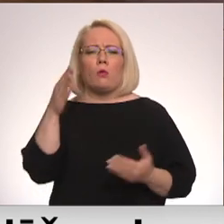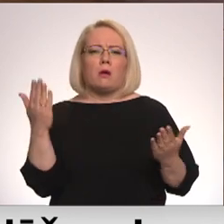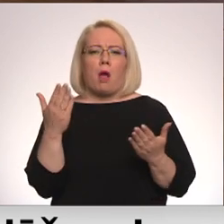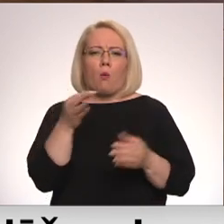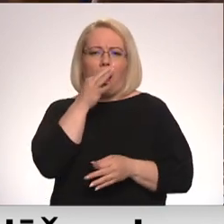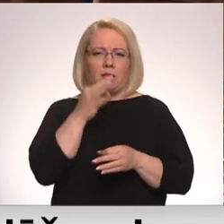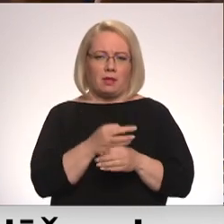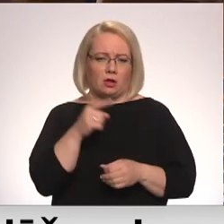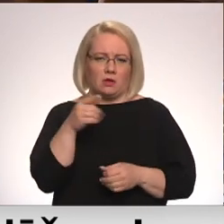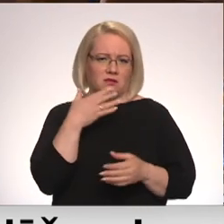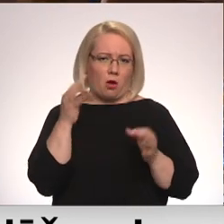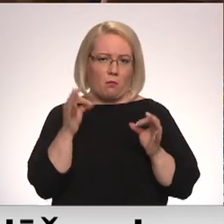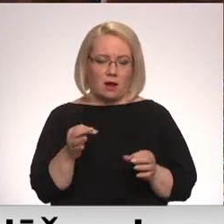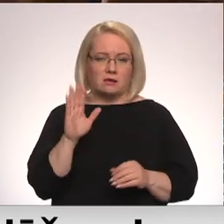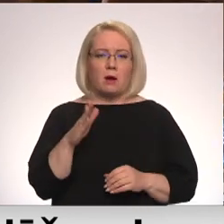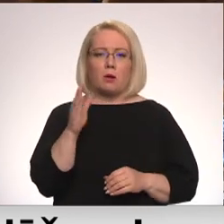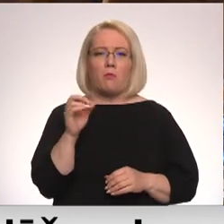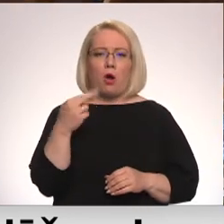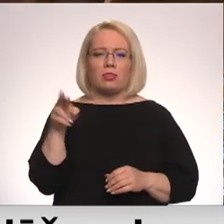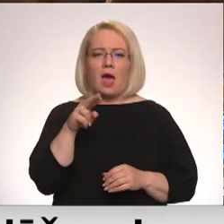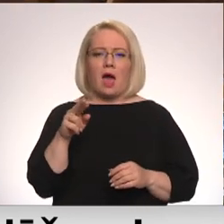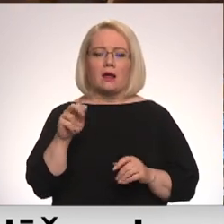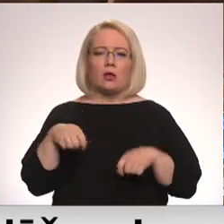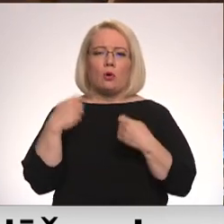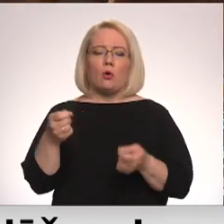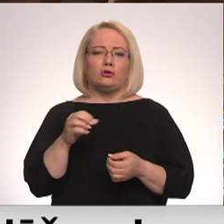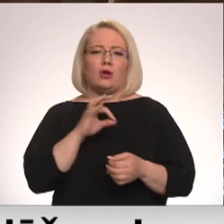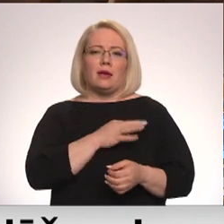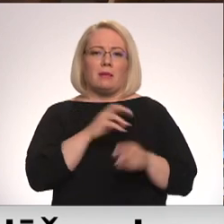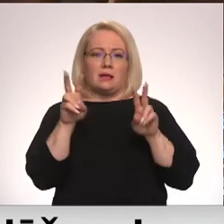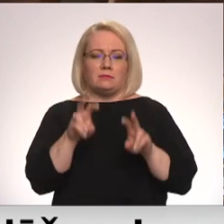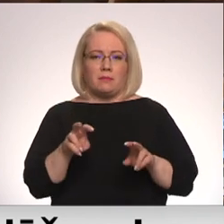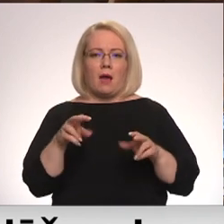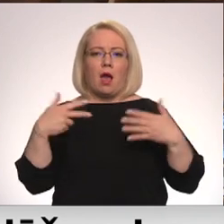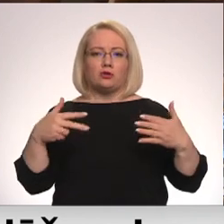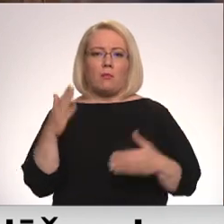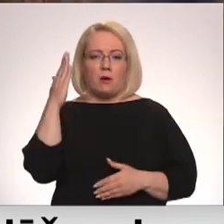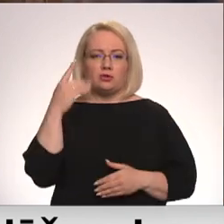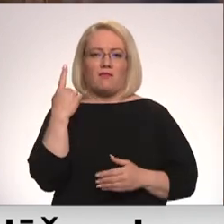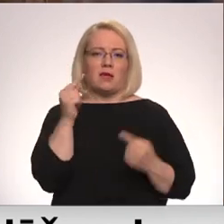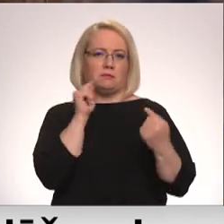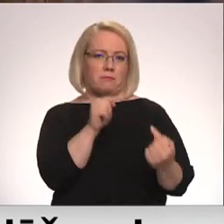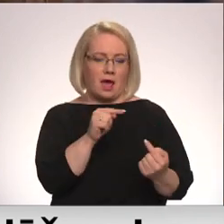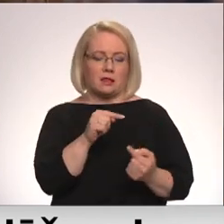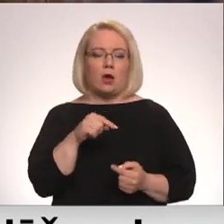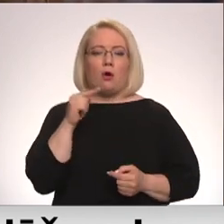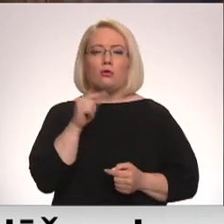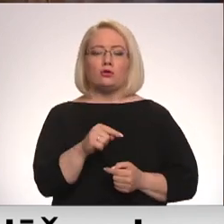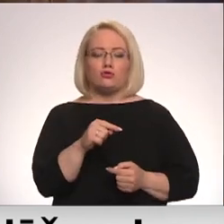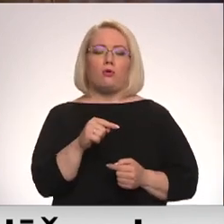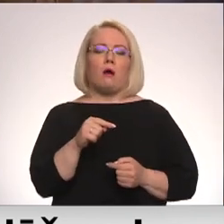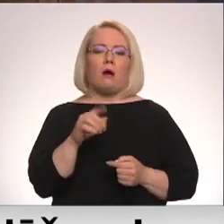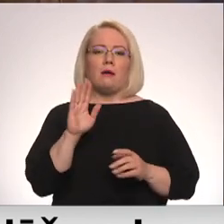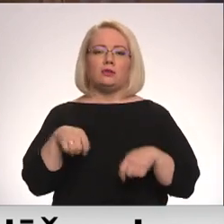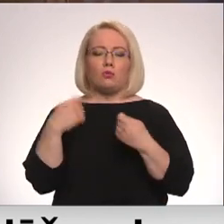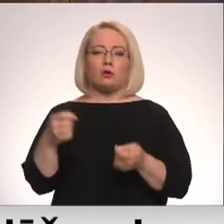parējais. Par bondu ar izdošanu balsoja 80, bet pret bija viens deputāts. Pēc deputāta izdošanas kriminālu vajāšanai viņš var